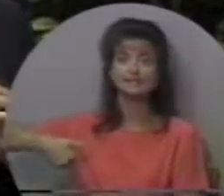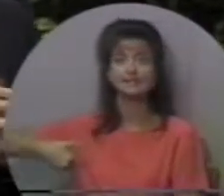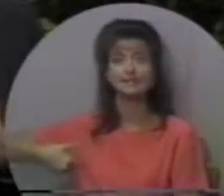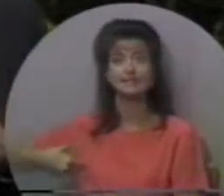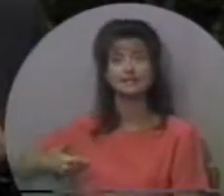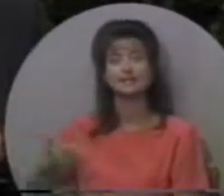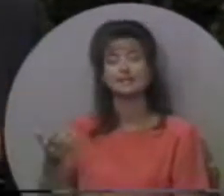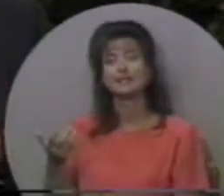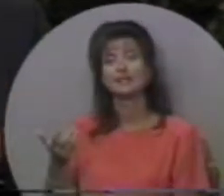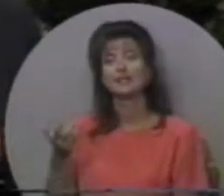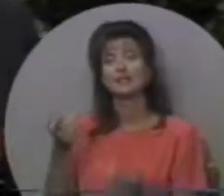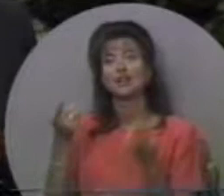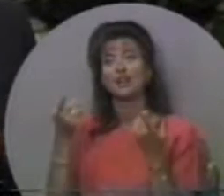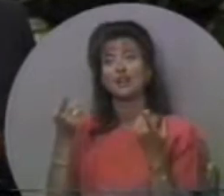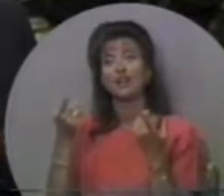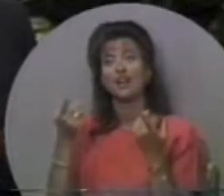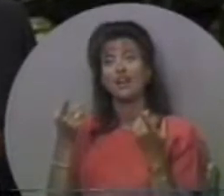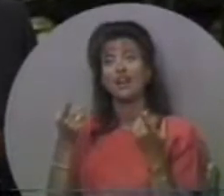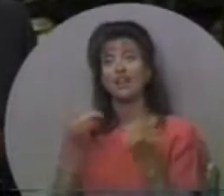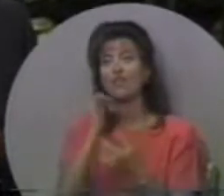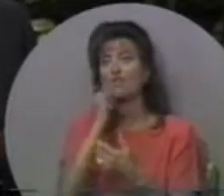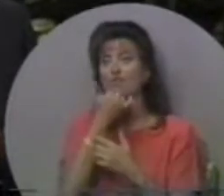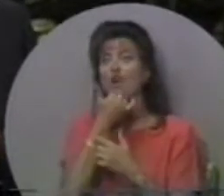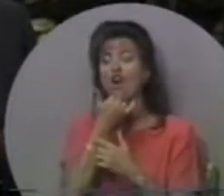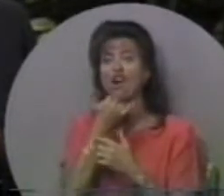сином. І я запізнювався.